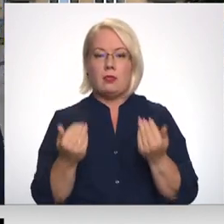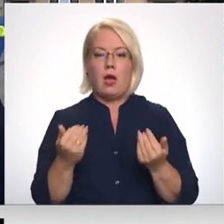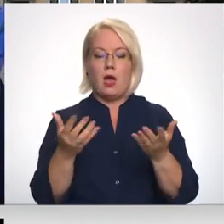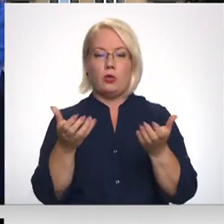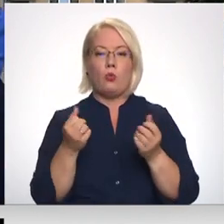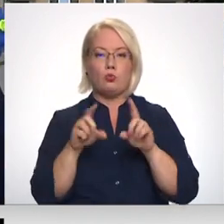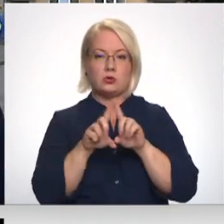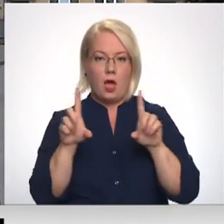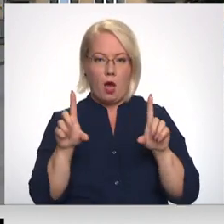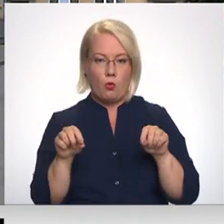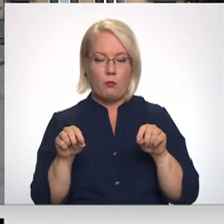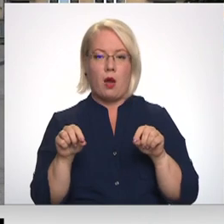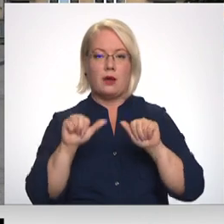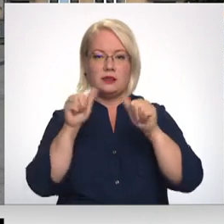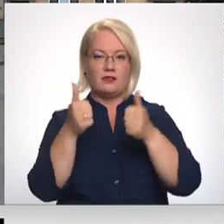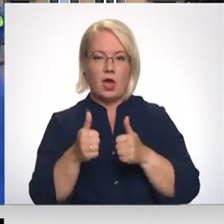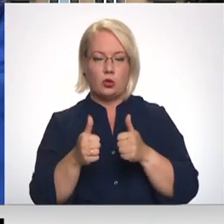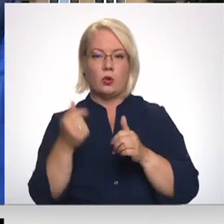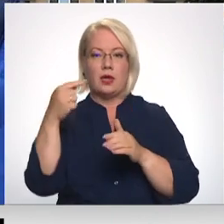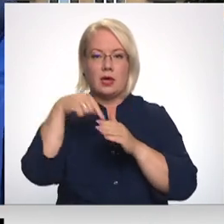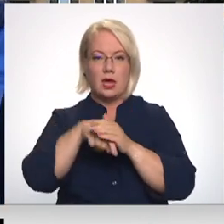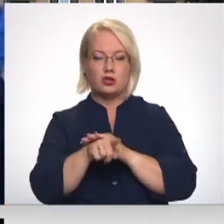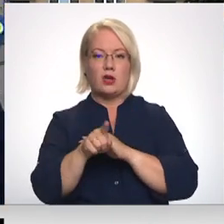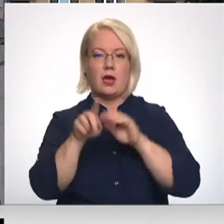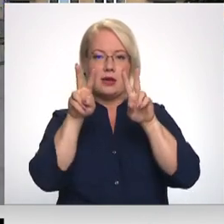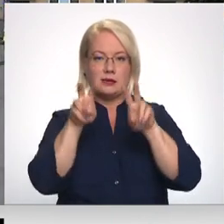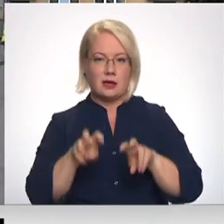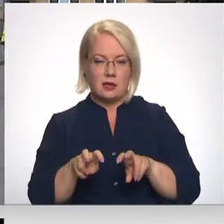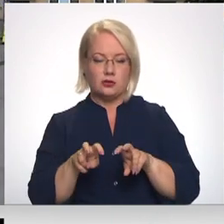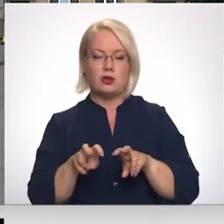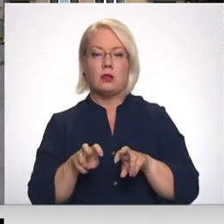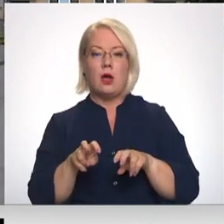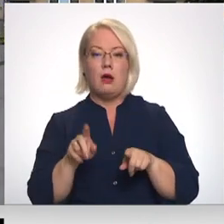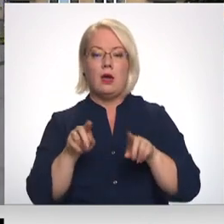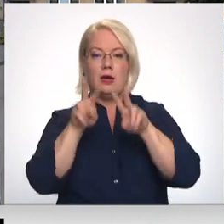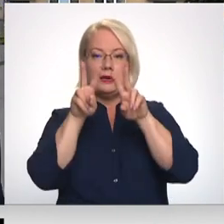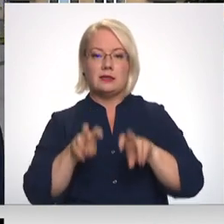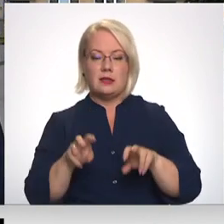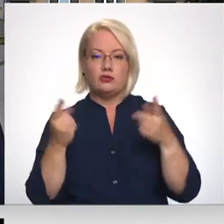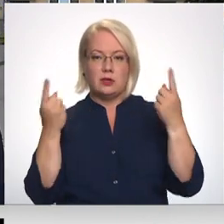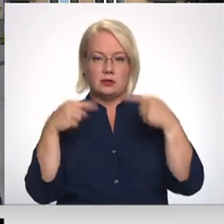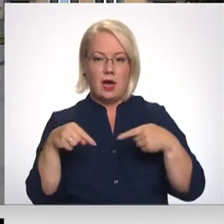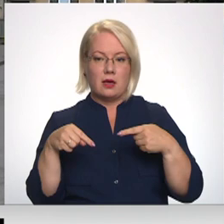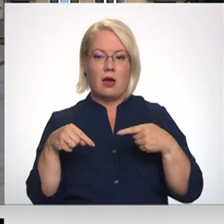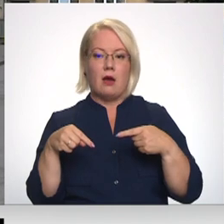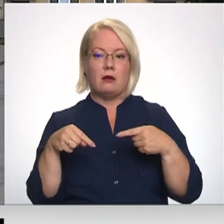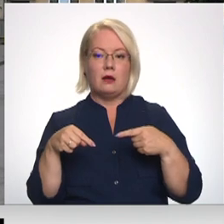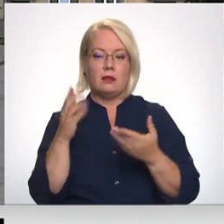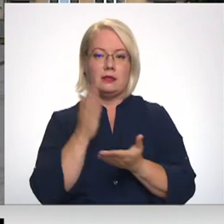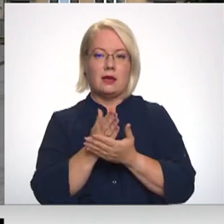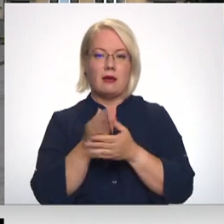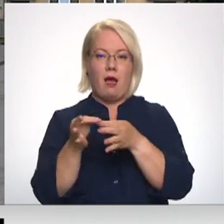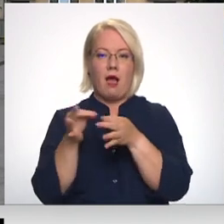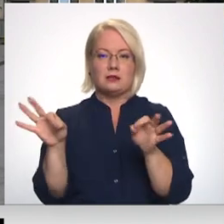izveidota iekšē izskatīšana. Izskatīšanas laikā tika